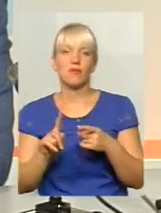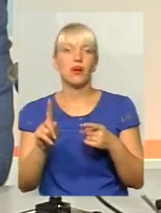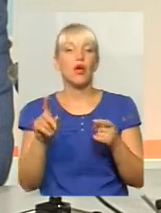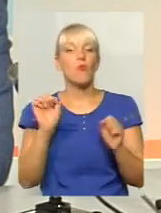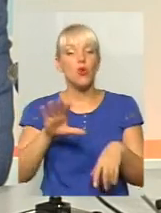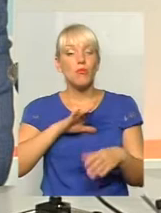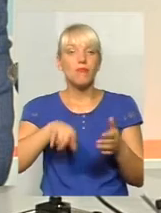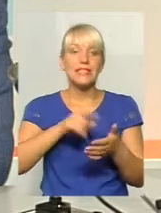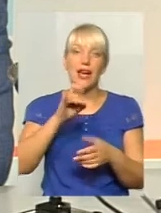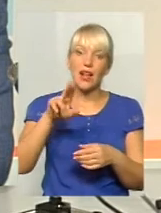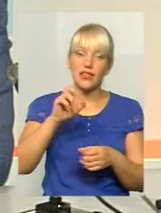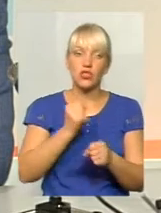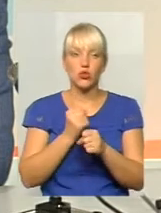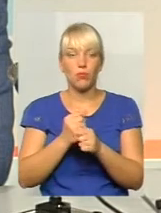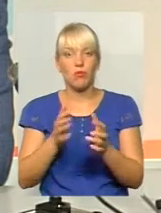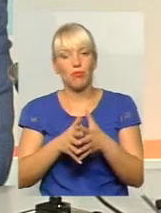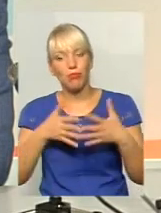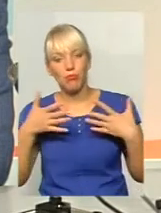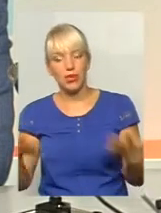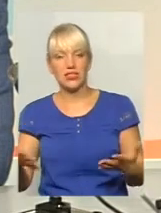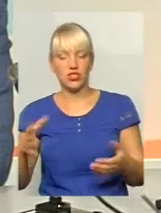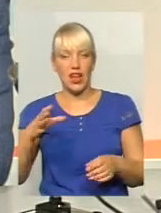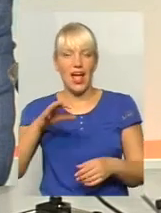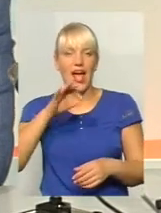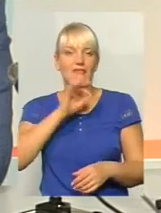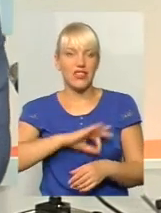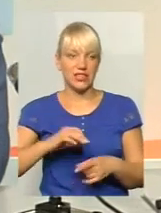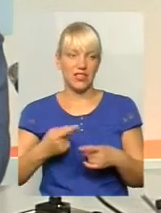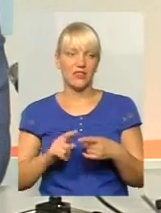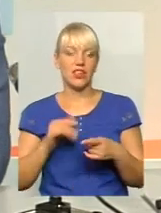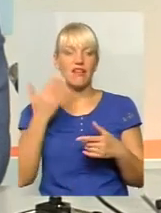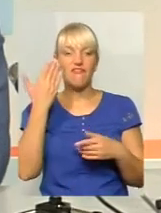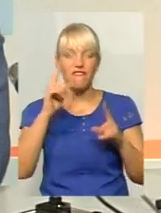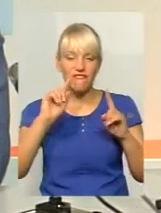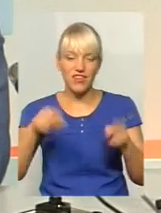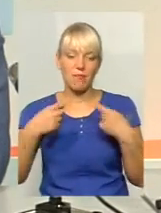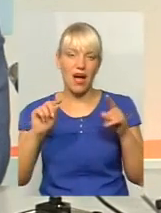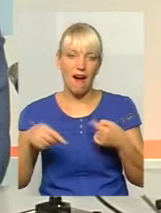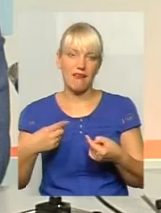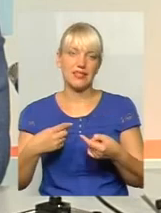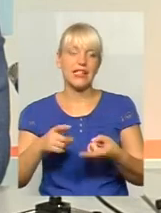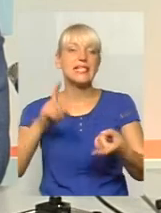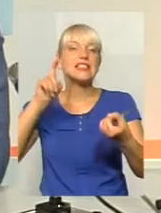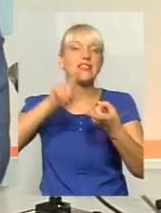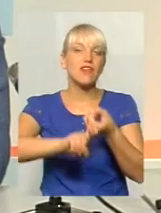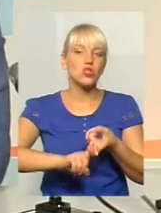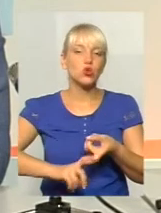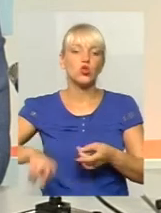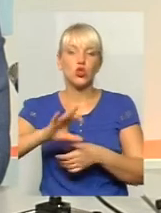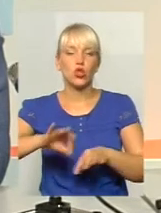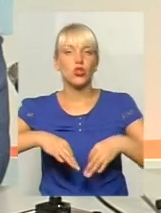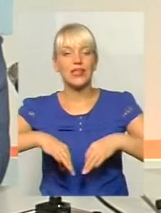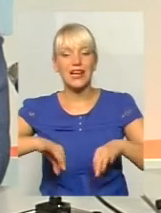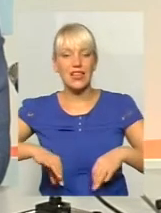більш наглядними та ефективними. Вимагайте зв'язку щодо транспортної